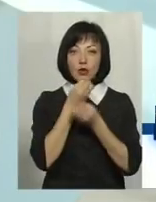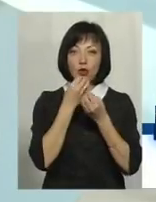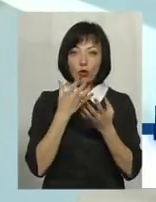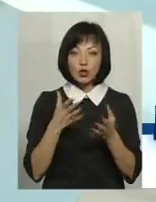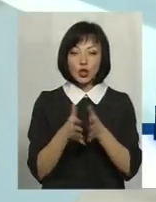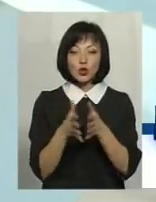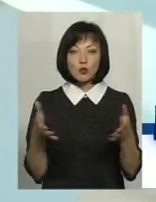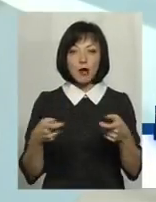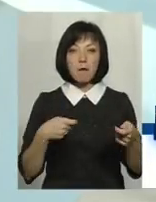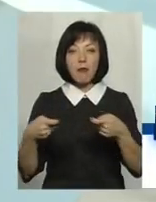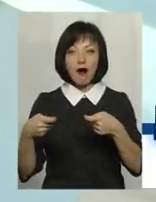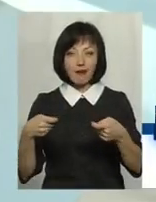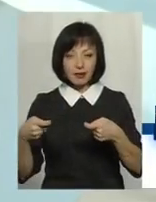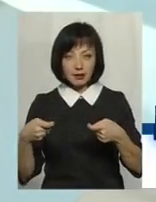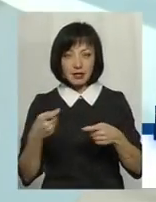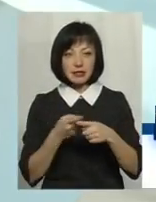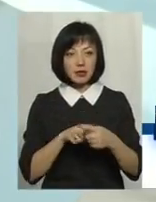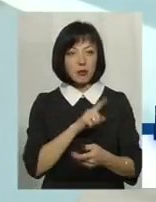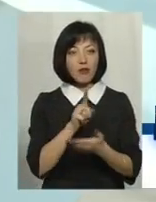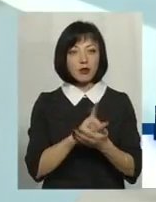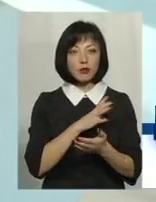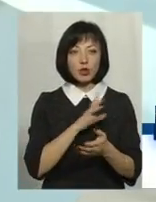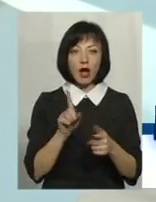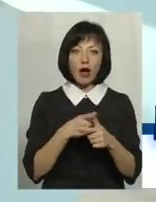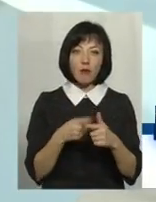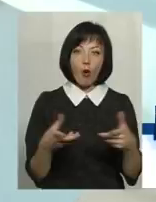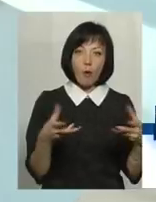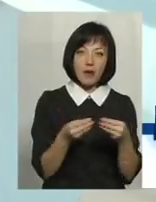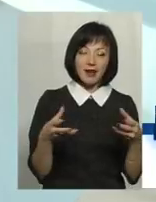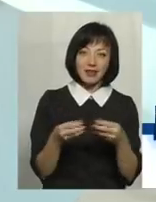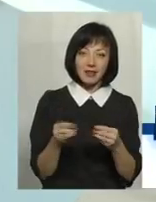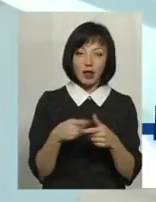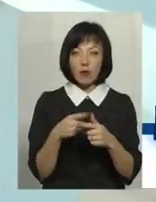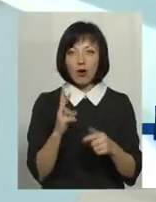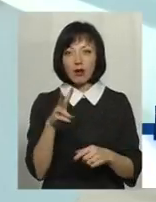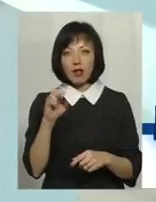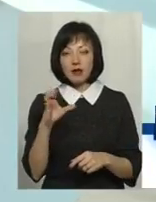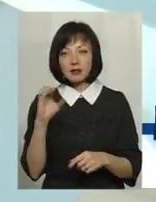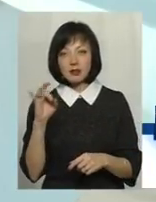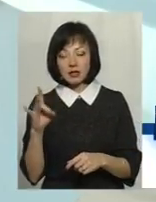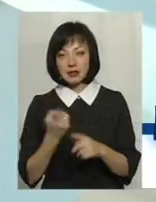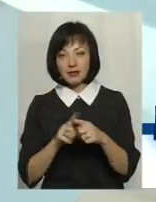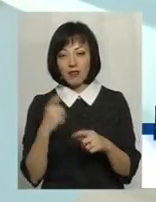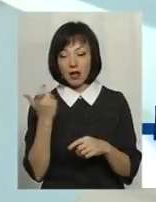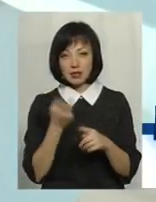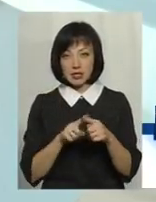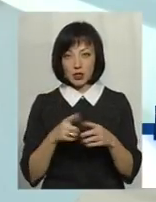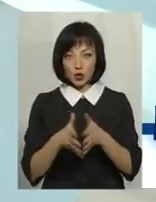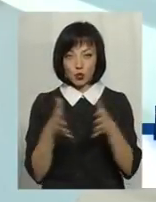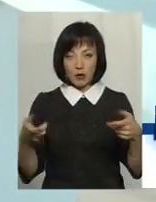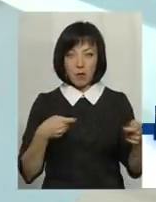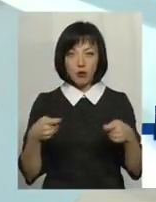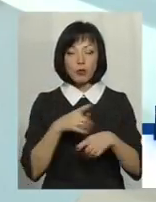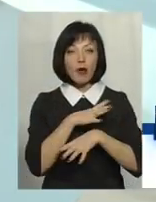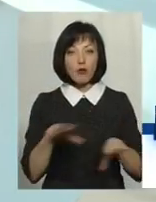українські супермаркети. Саме це повинна бути або кластерна, або кооперативна форма власності цих супермаркетів. Тобто, щоб це